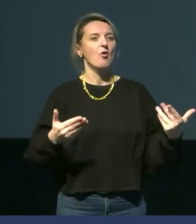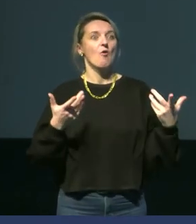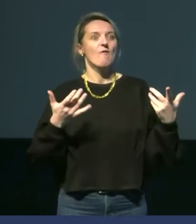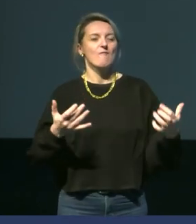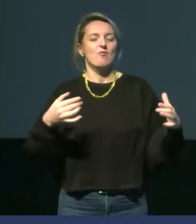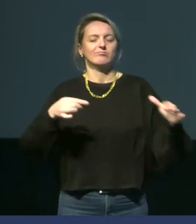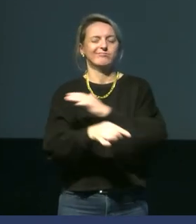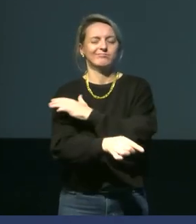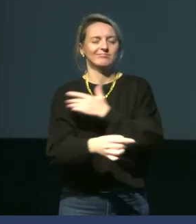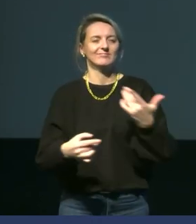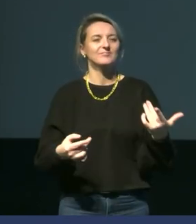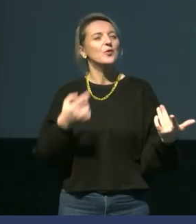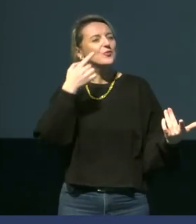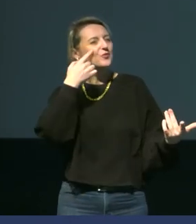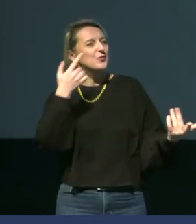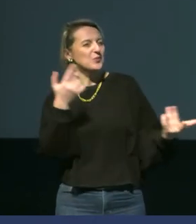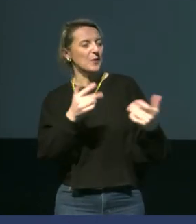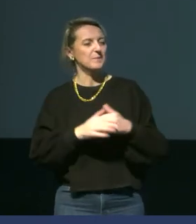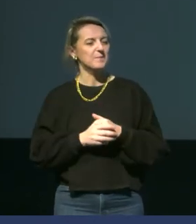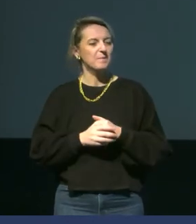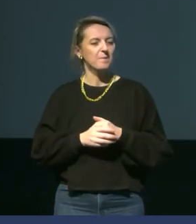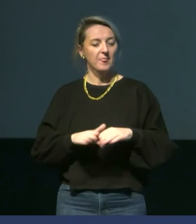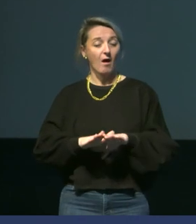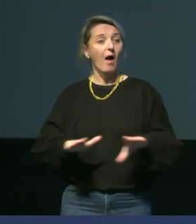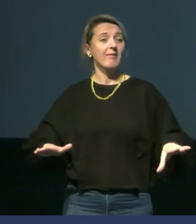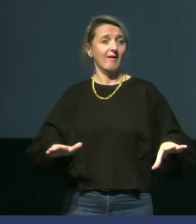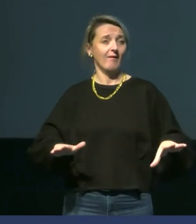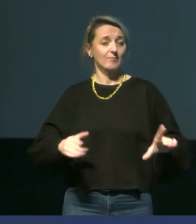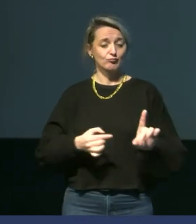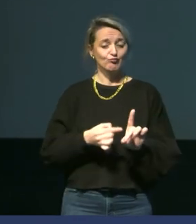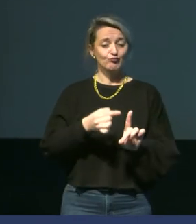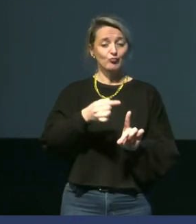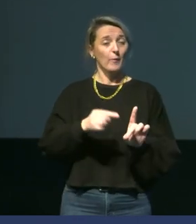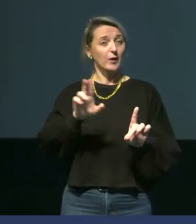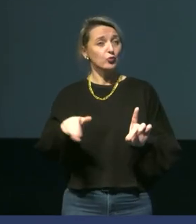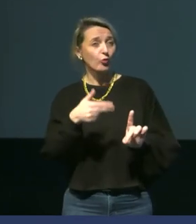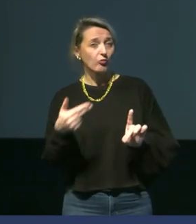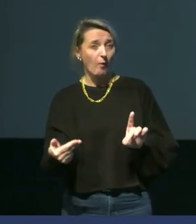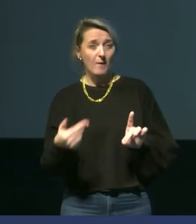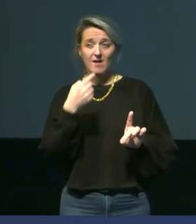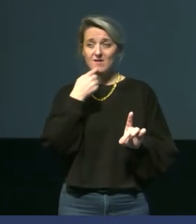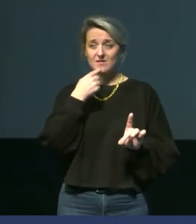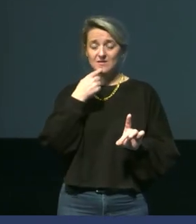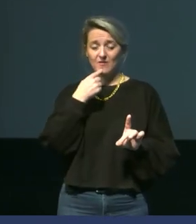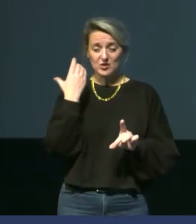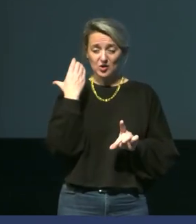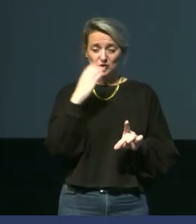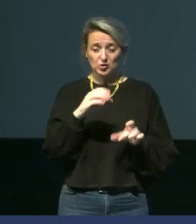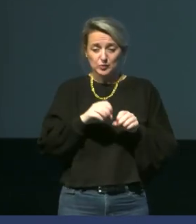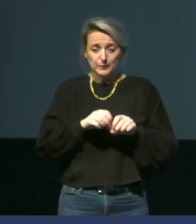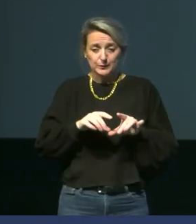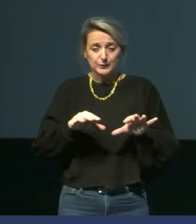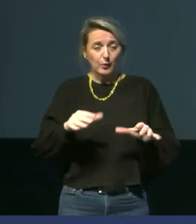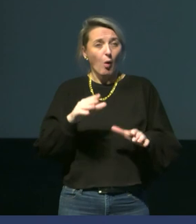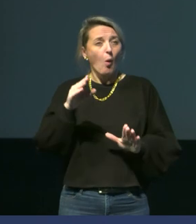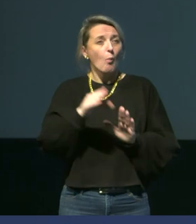dans cette histoire, vous avez vu qu'à terre, les individus sont à normotherme. y a moins de pertes de chaleur. Le milieu aérien est